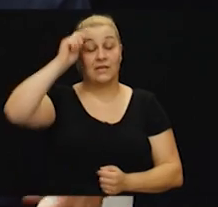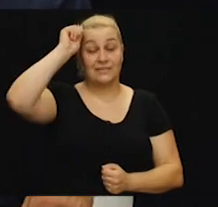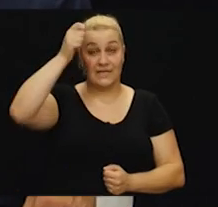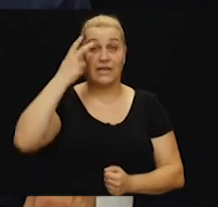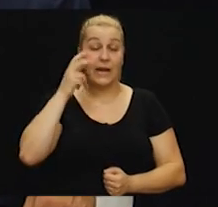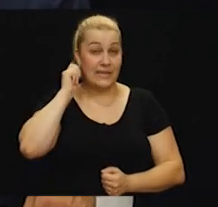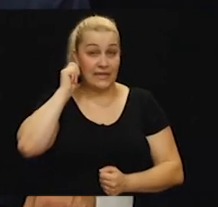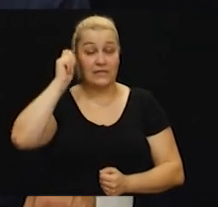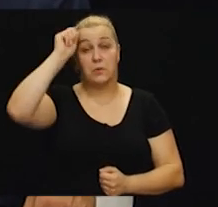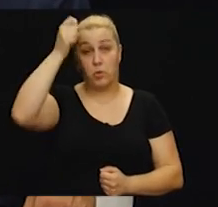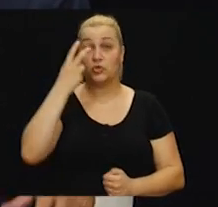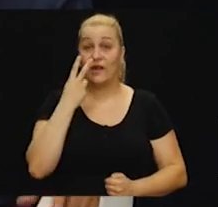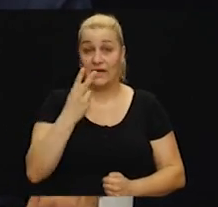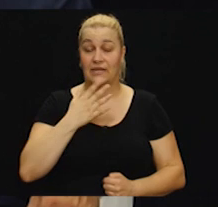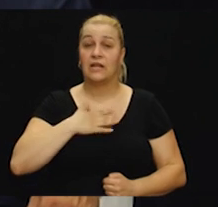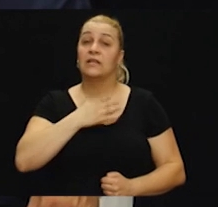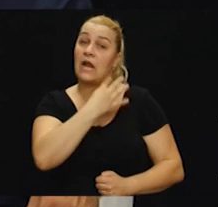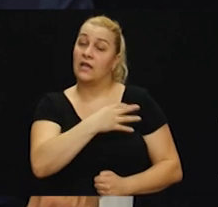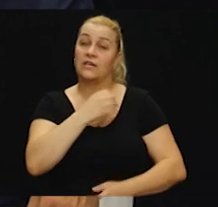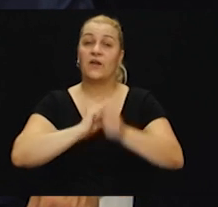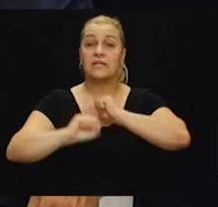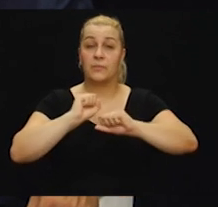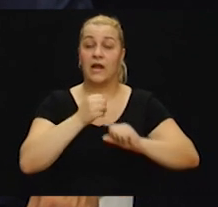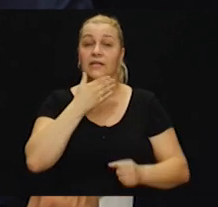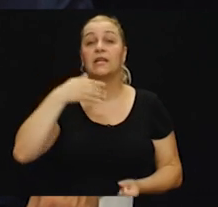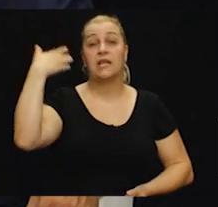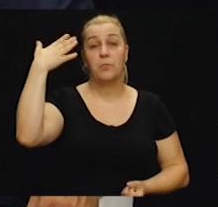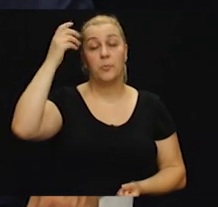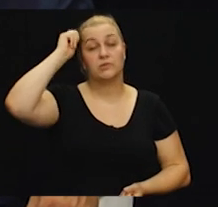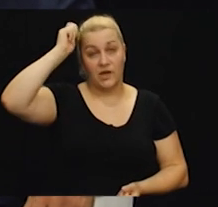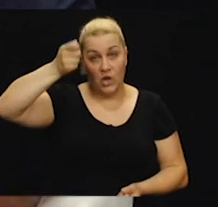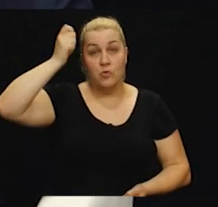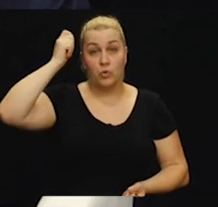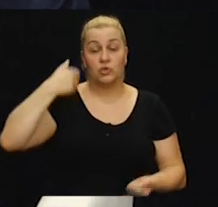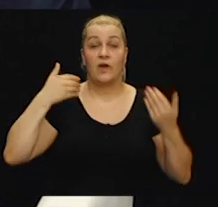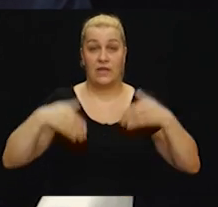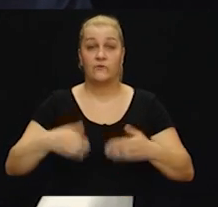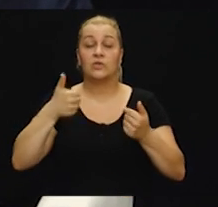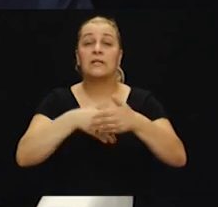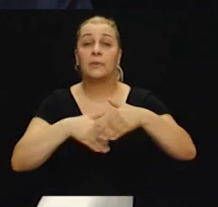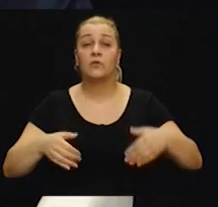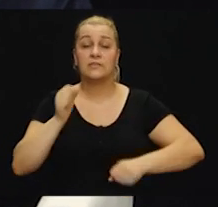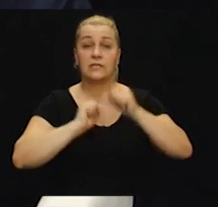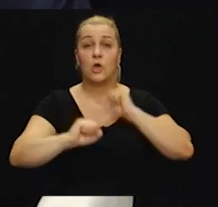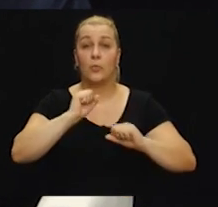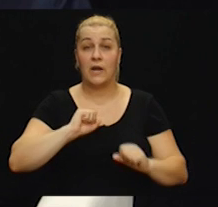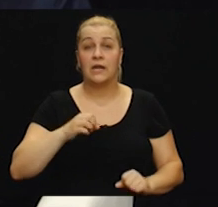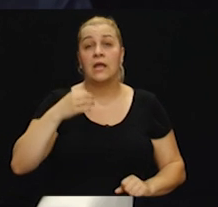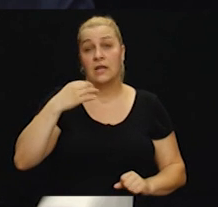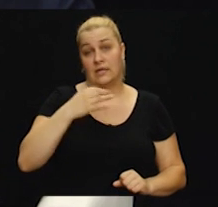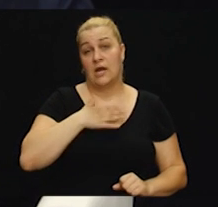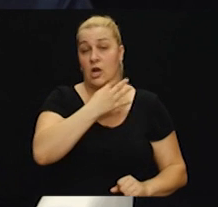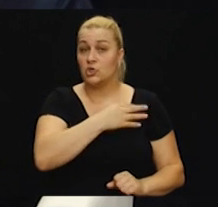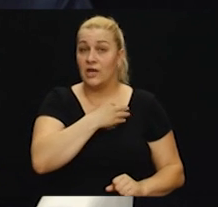Cijeni negdetece, poštovani glijatelji, dragi hrvatski branitelji, lijep pozdrav poštovanje. Evo nas na prvoj crti obrane Jedine domovine Hrvatske.